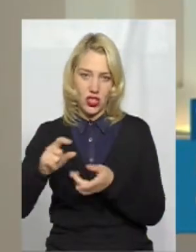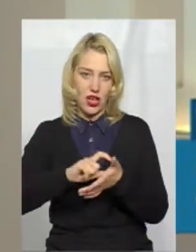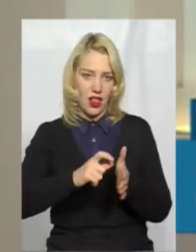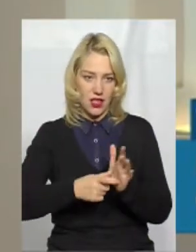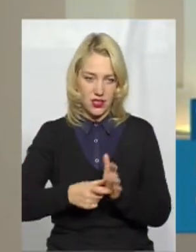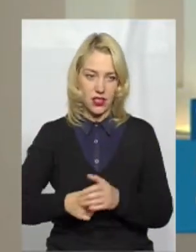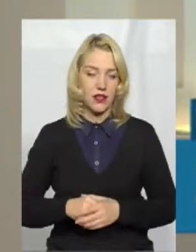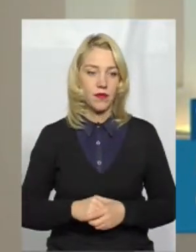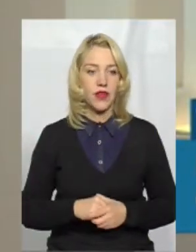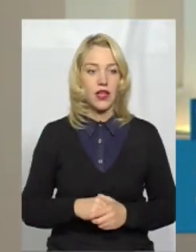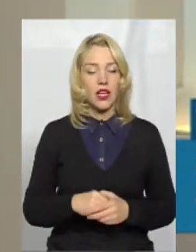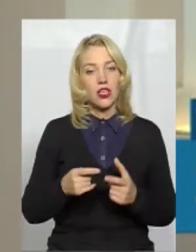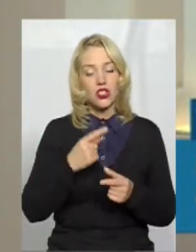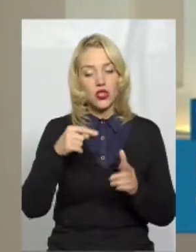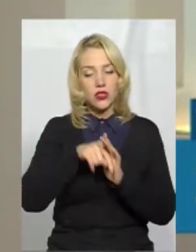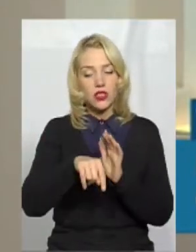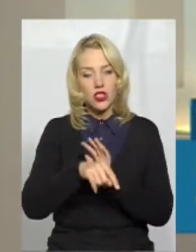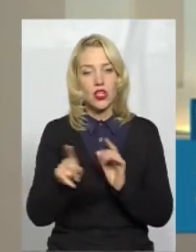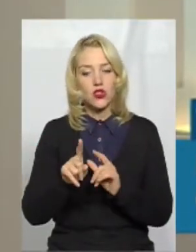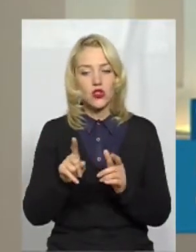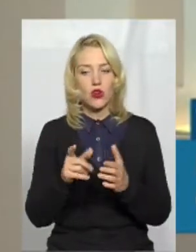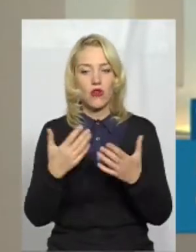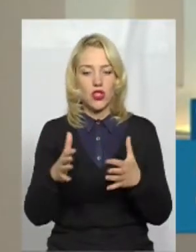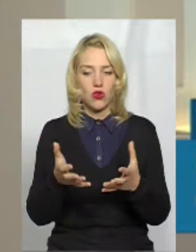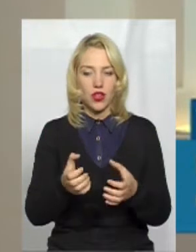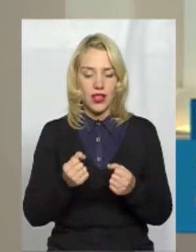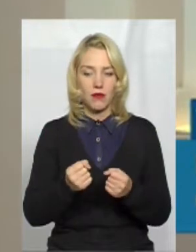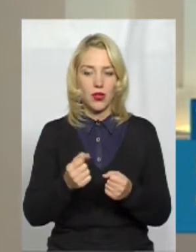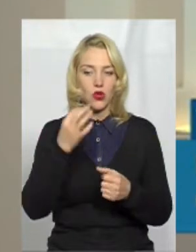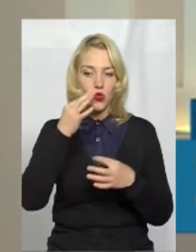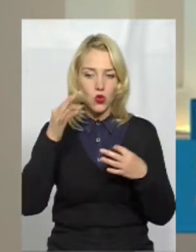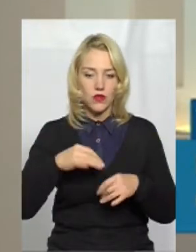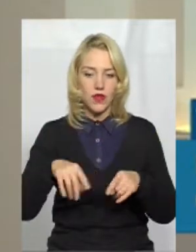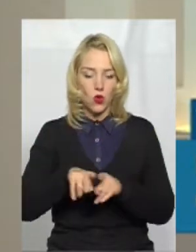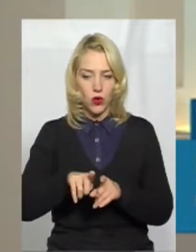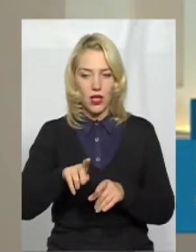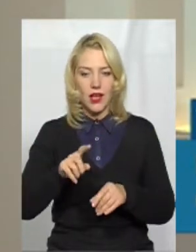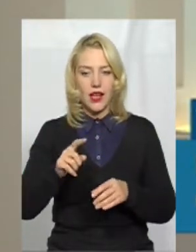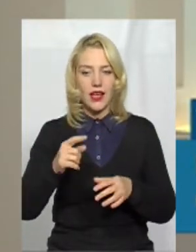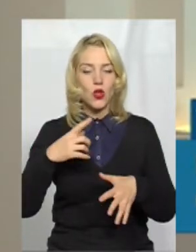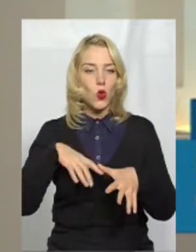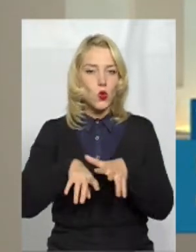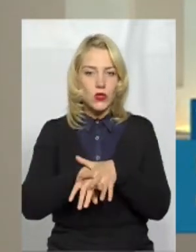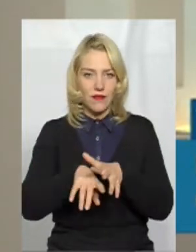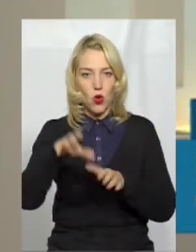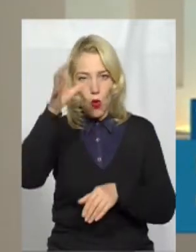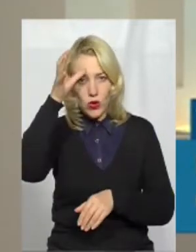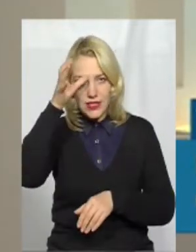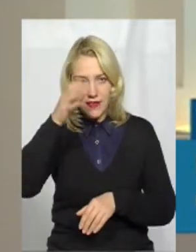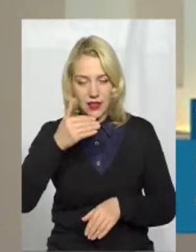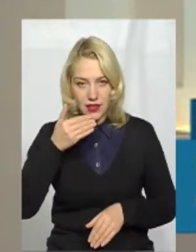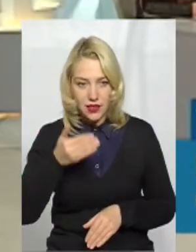що якийсь досвід вже отримали такого інклюзивної такої освіти і зрозуміло, що може бути більше дітей?